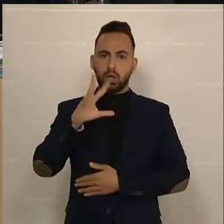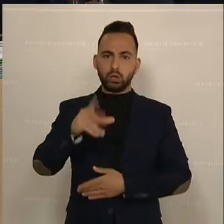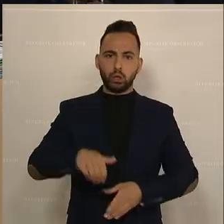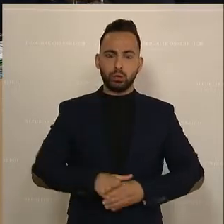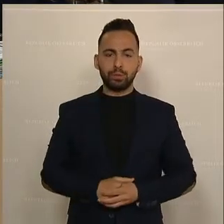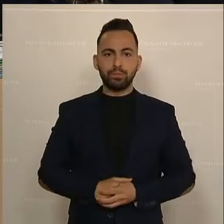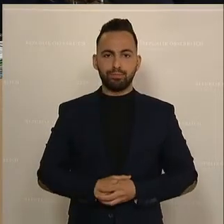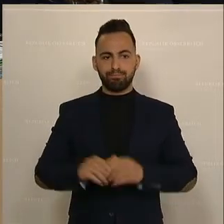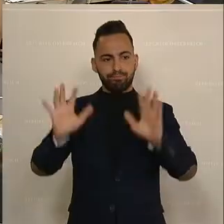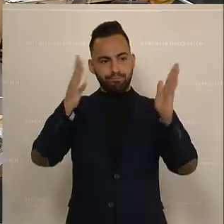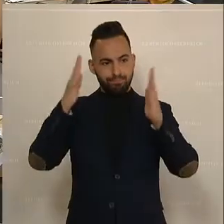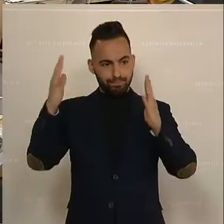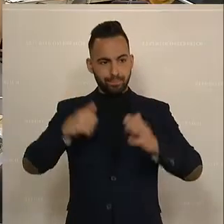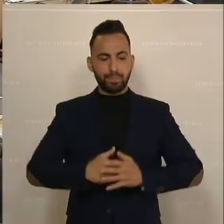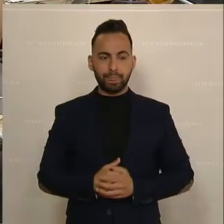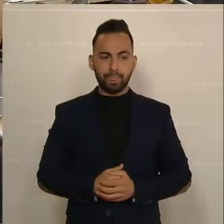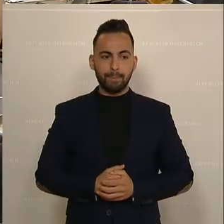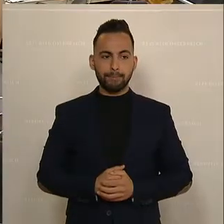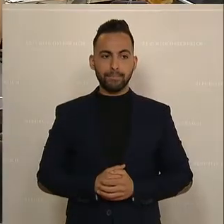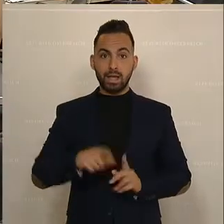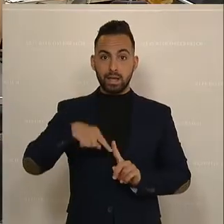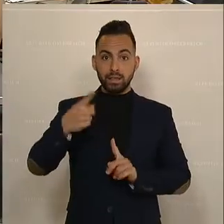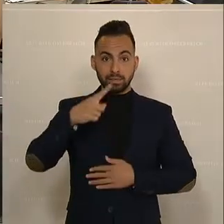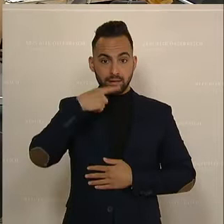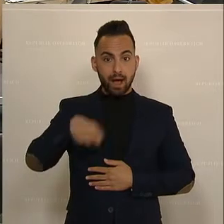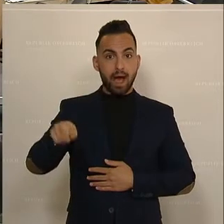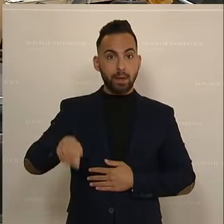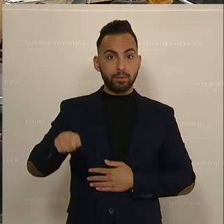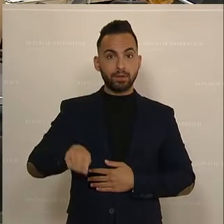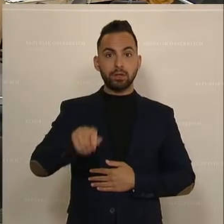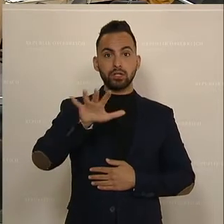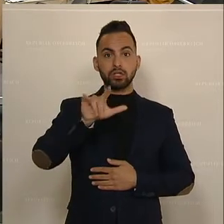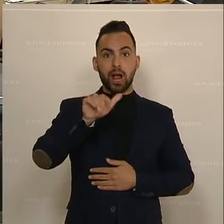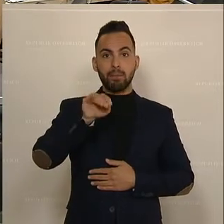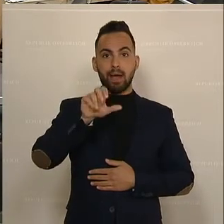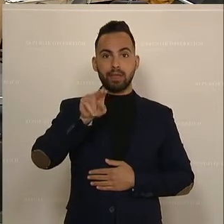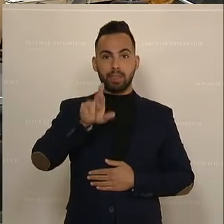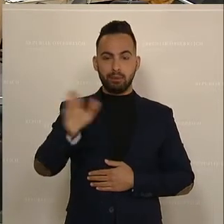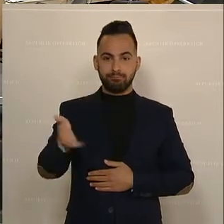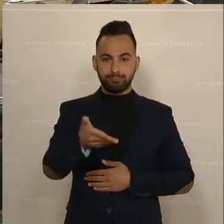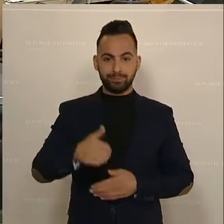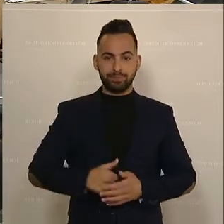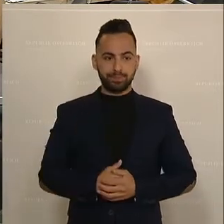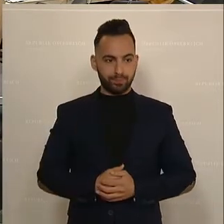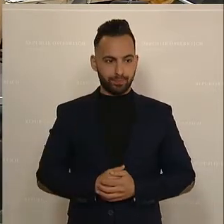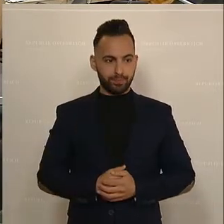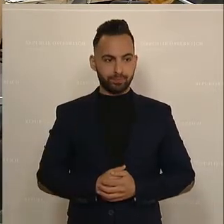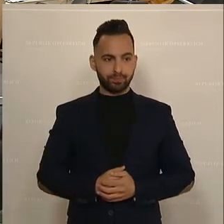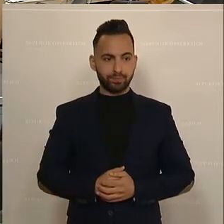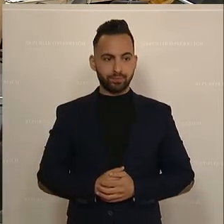Verena Nussbaum von der SPÖ kritisiert die Vertagungspraxis der Regierungsparteien in den Ausschüssen aus dem